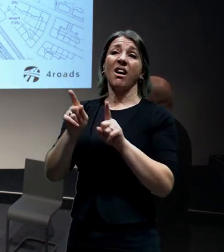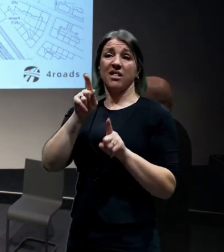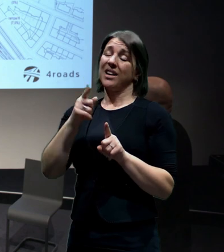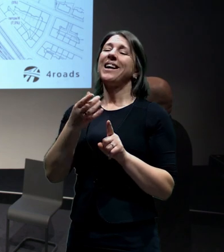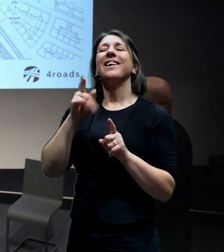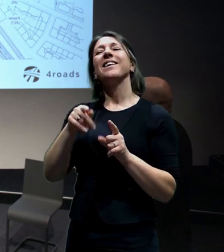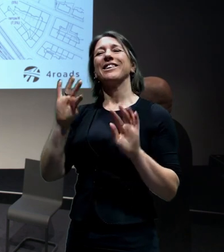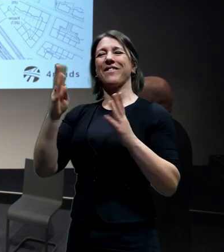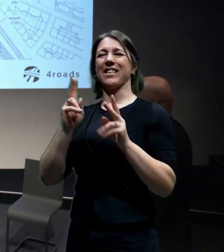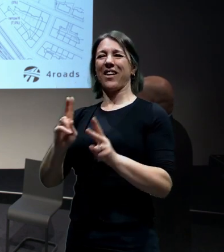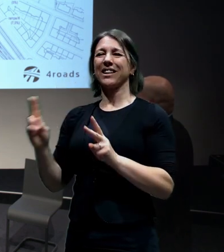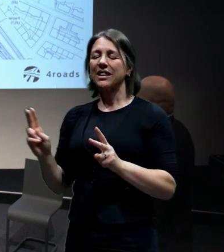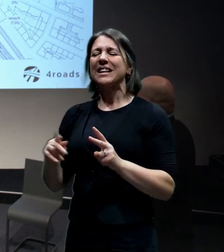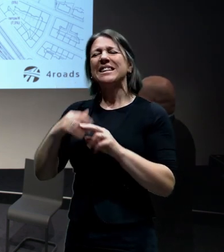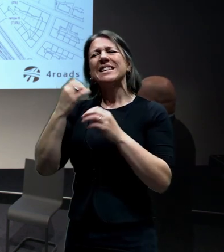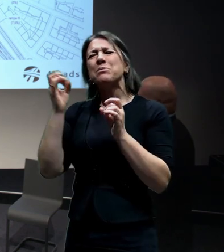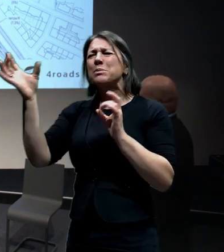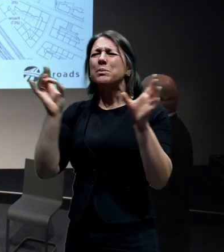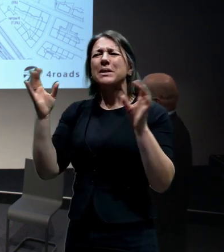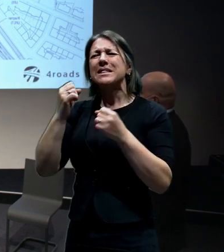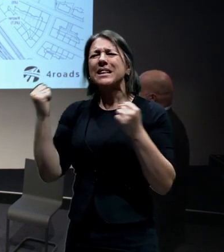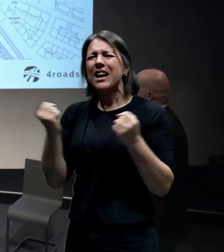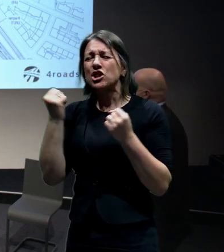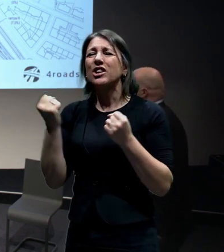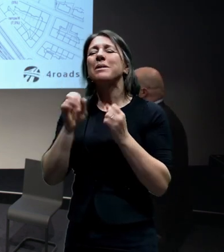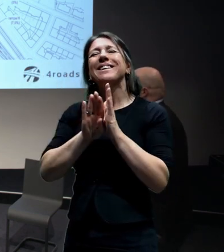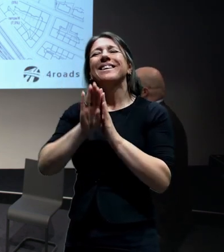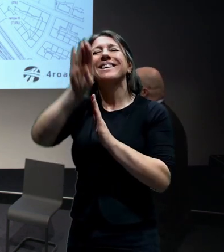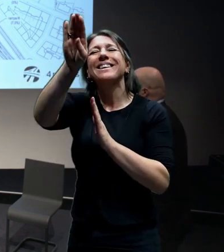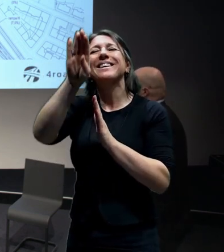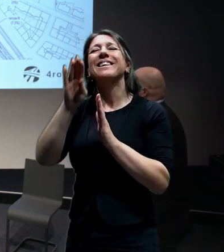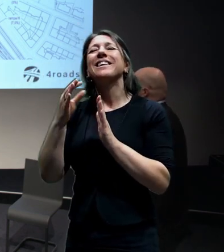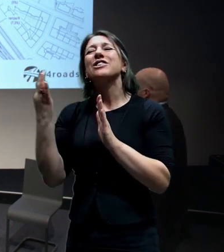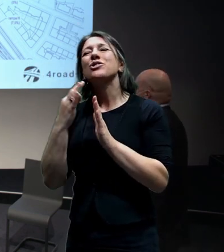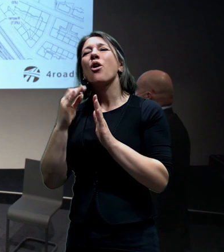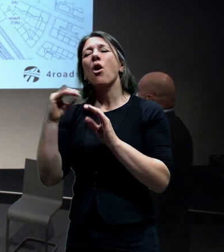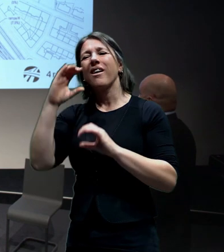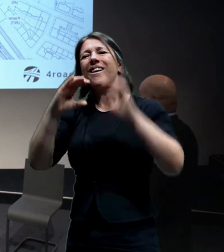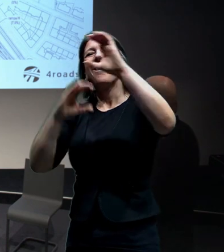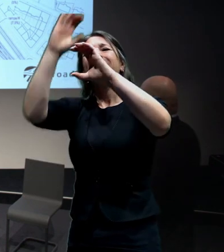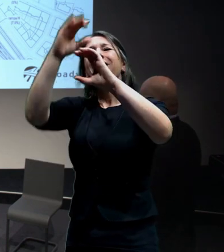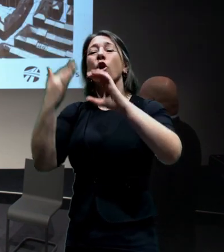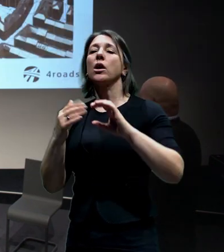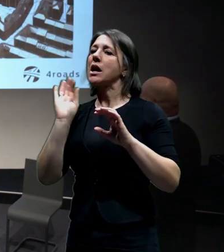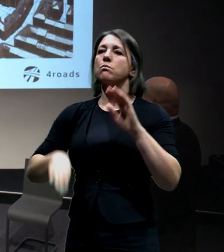variantě jsme v podstatě neodstranili to, že máme tři až čtyři úrovně tunelů nad sebou.